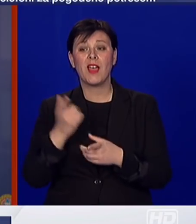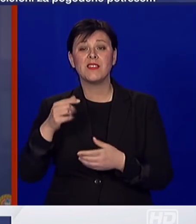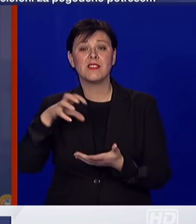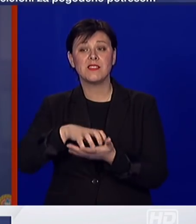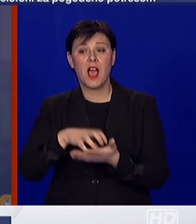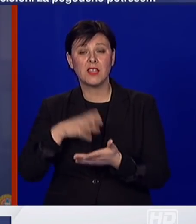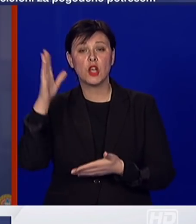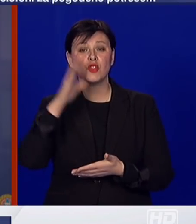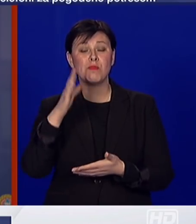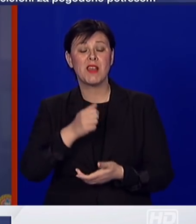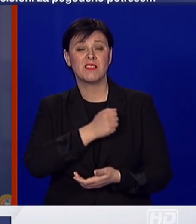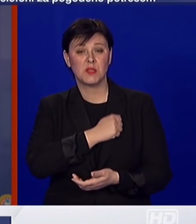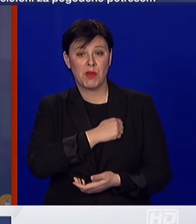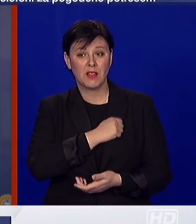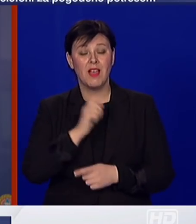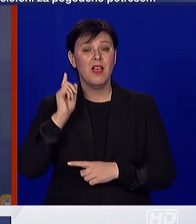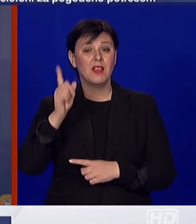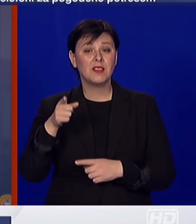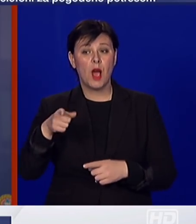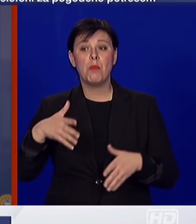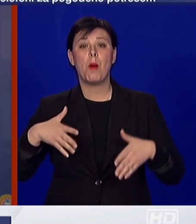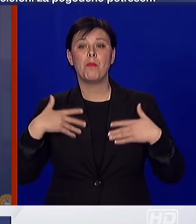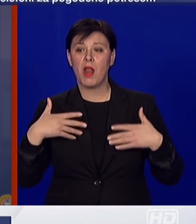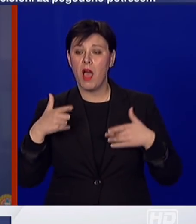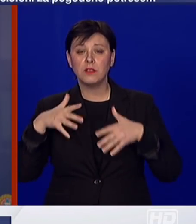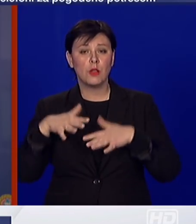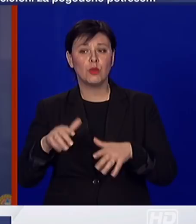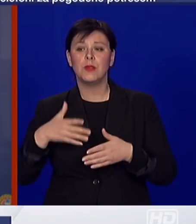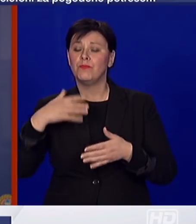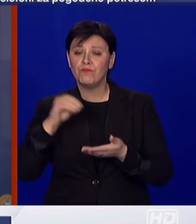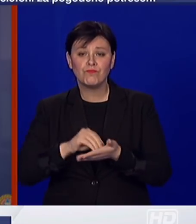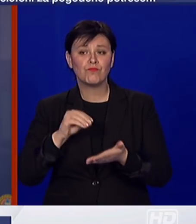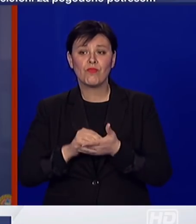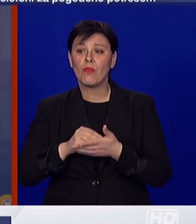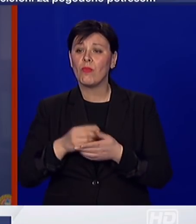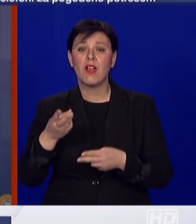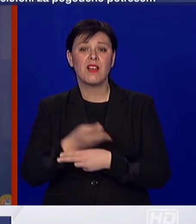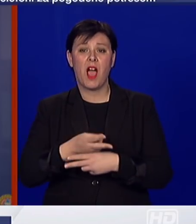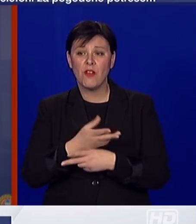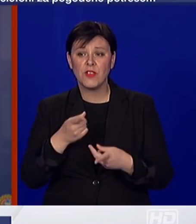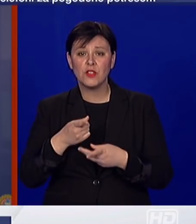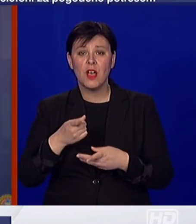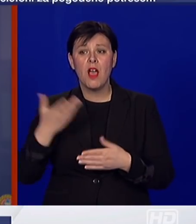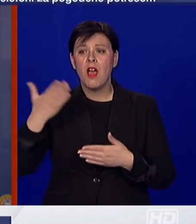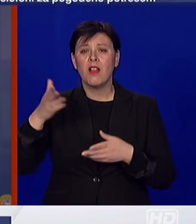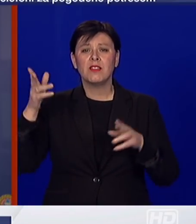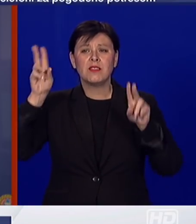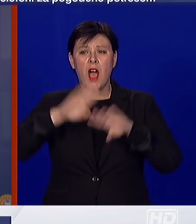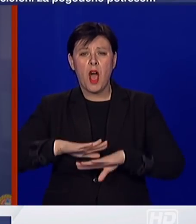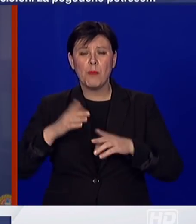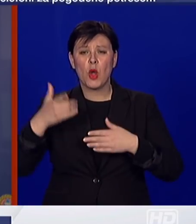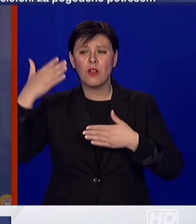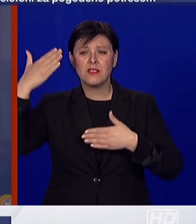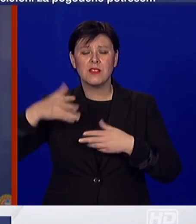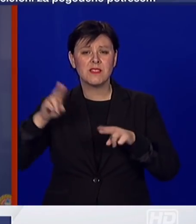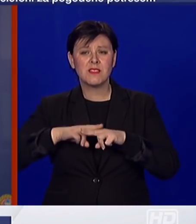Šibenika i Splita, tamo se naime mladi i dalje okupljaju u kafićima, poglavito sa zatavljenim staklima i